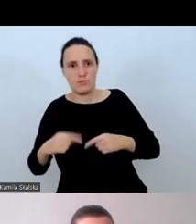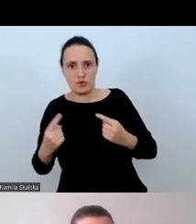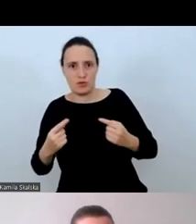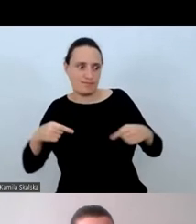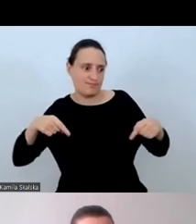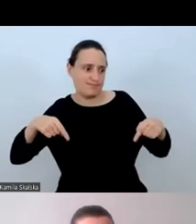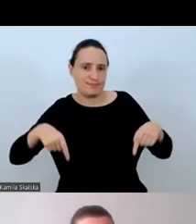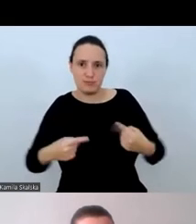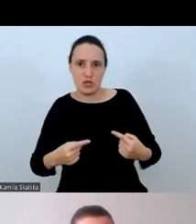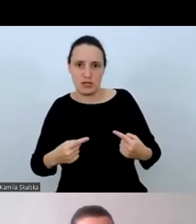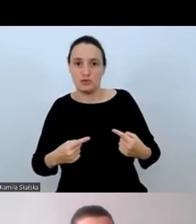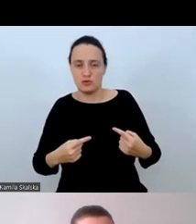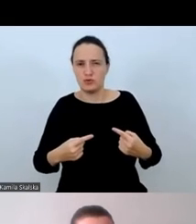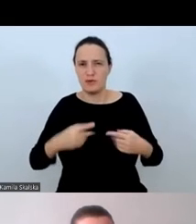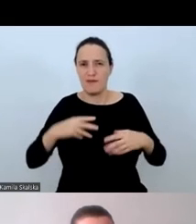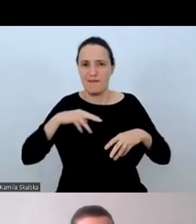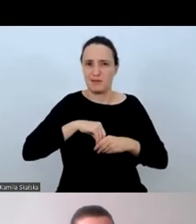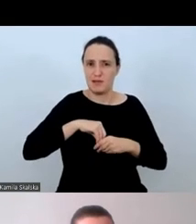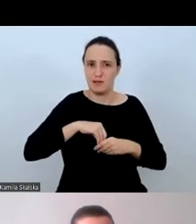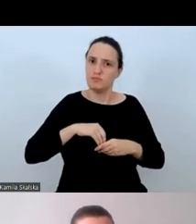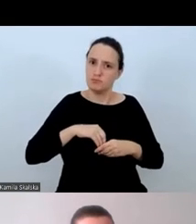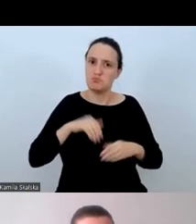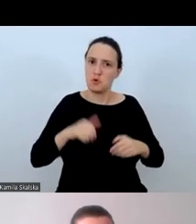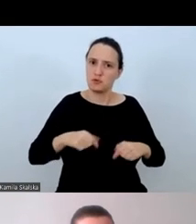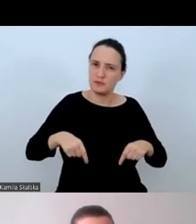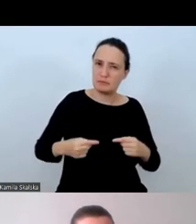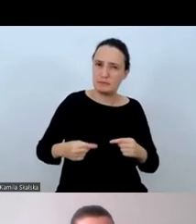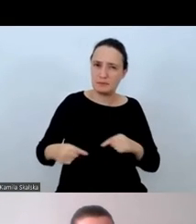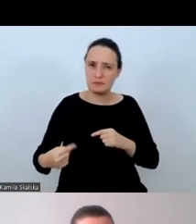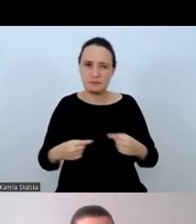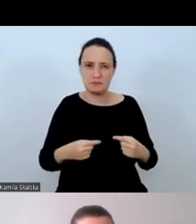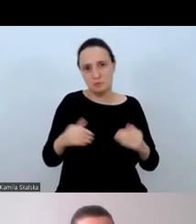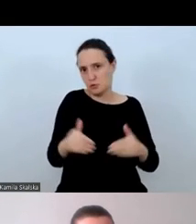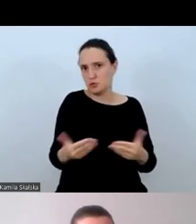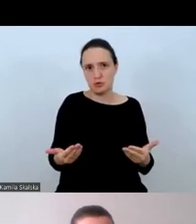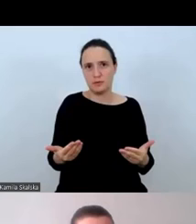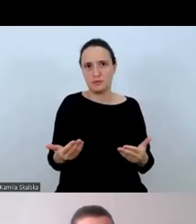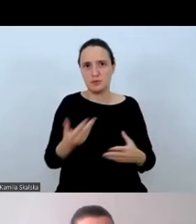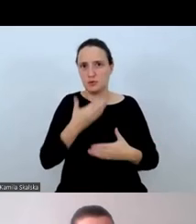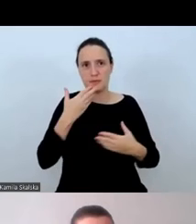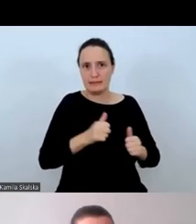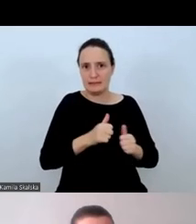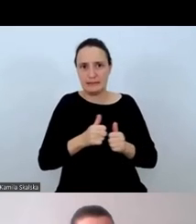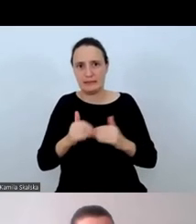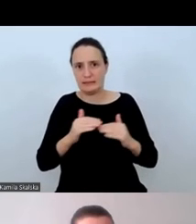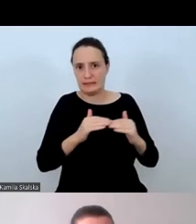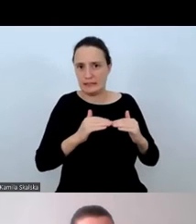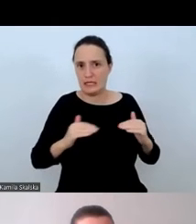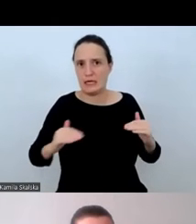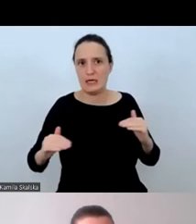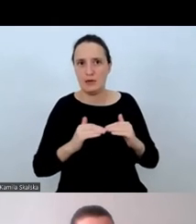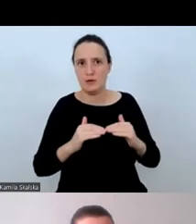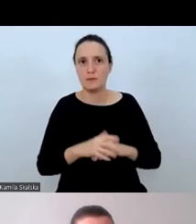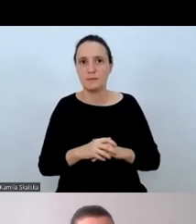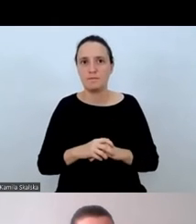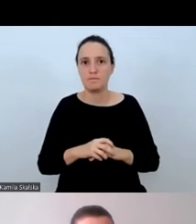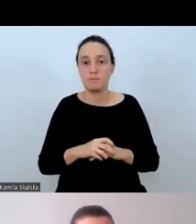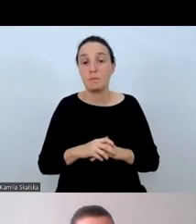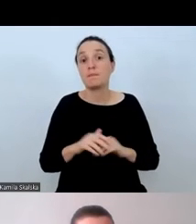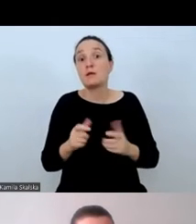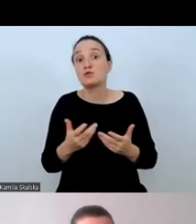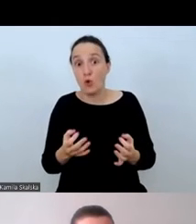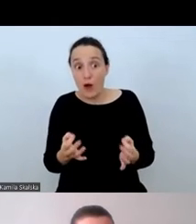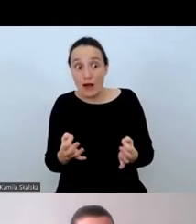A zatem ten aktywowany w danej